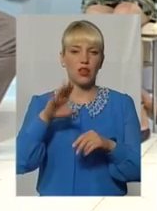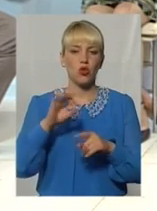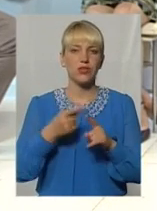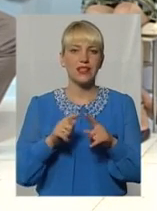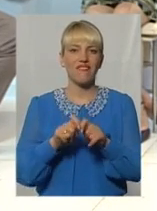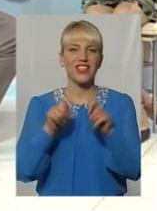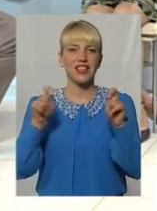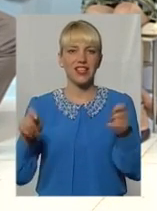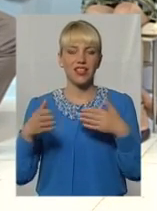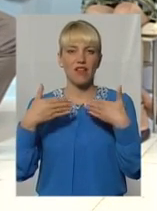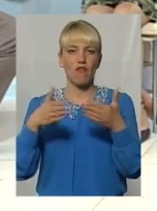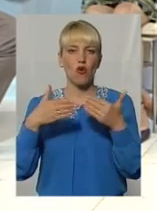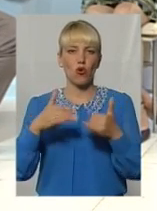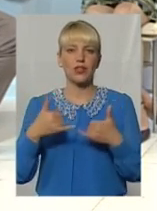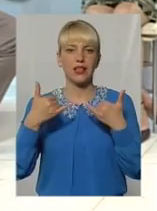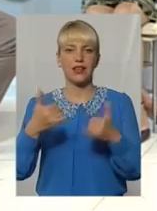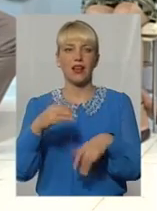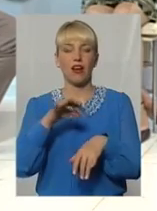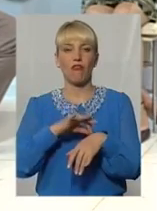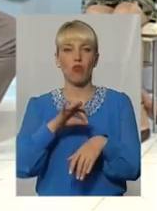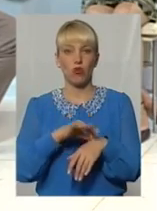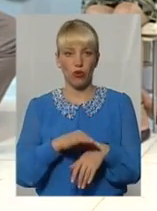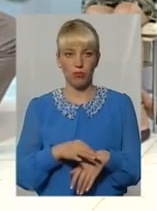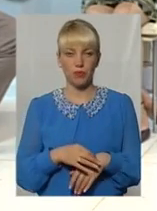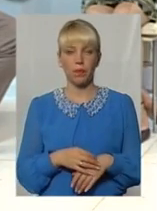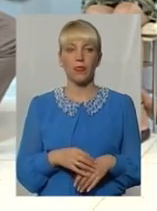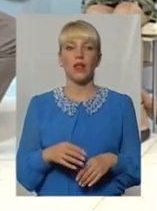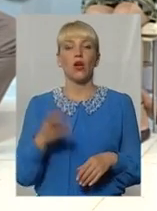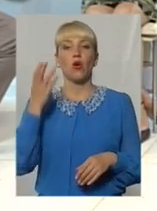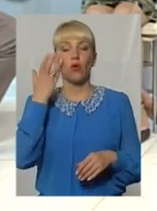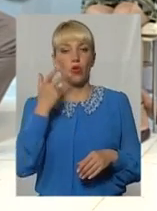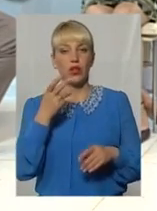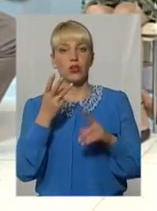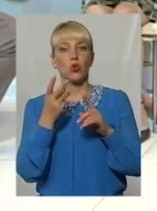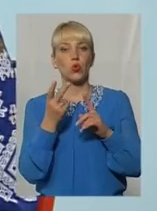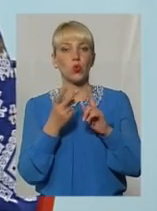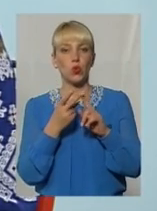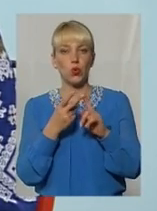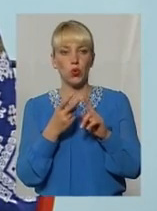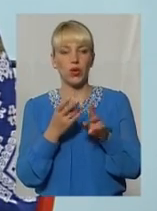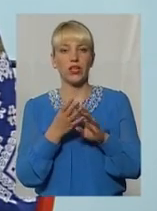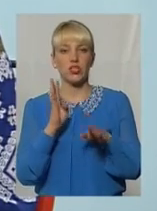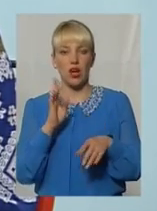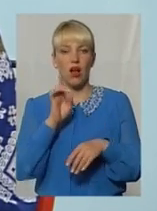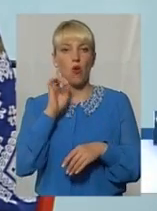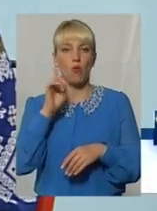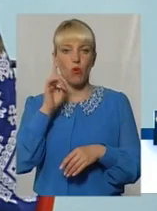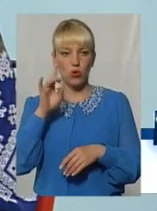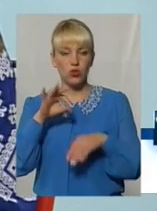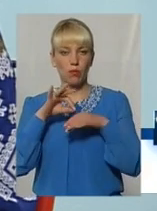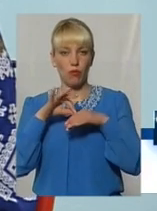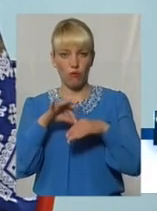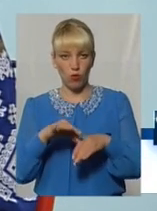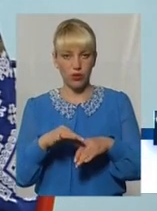Тому тут, напевно, що на це треба зважати. Коли друга черга омолоджування проводилась, це дійсно було до